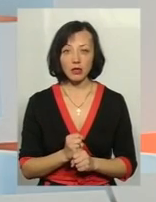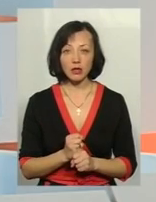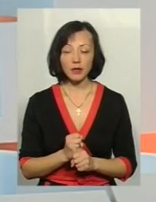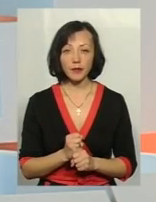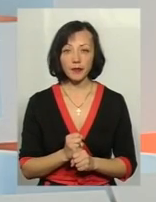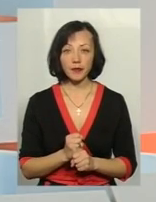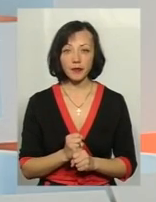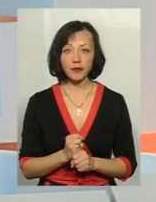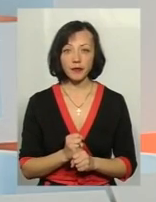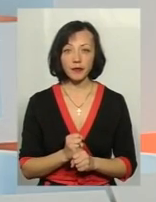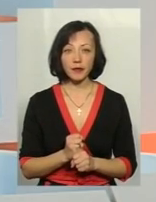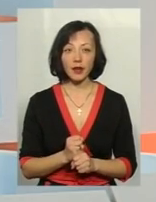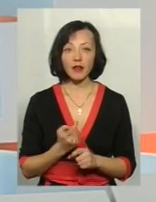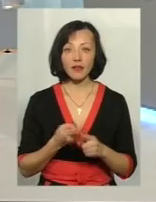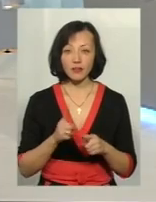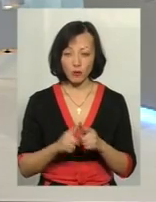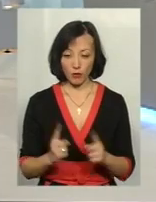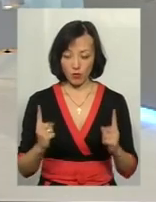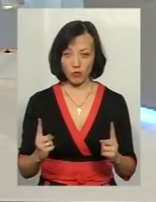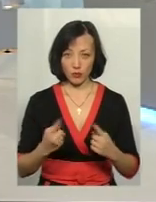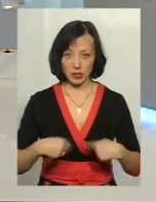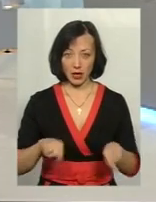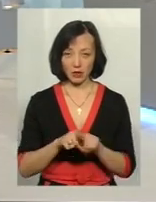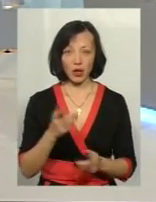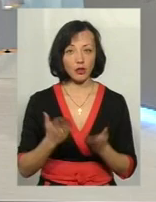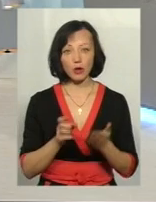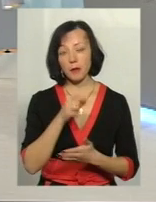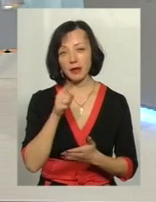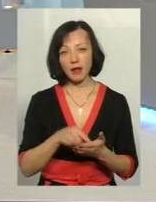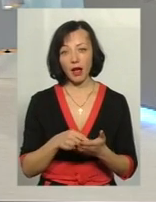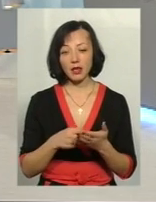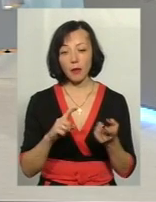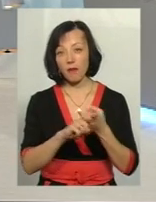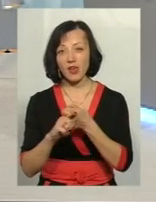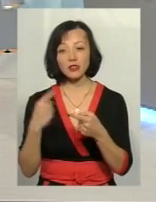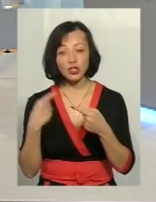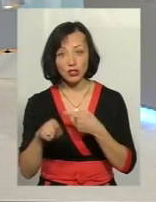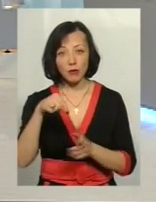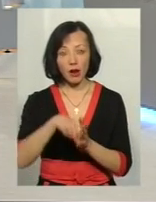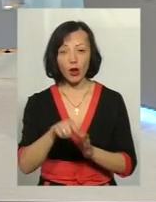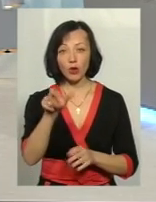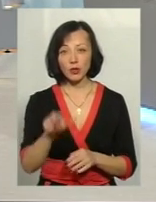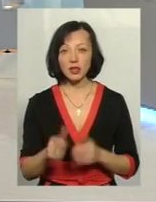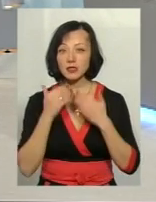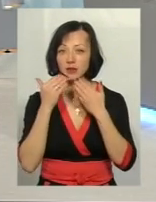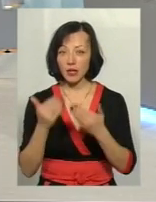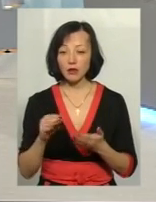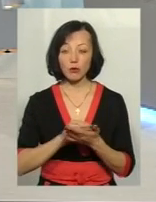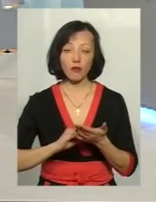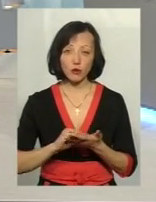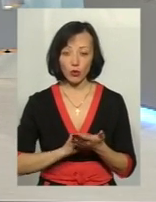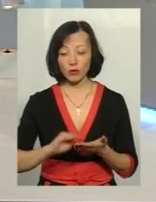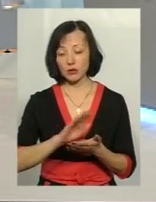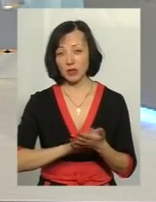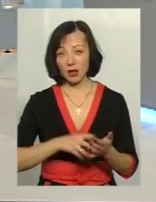цьому секторі. Якщо питання стосуються іншого характеру, людина звертається до нас повторно,